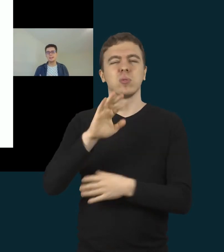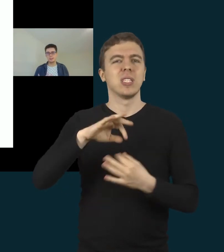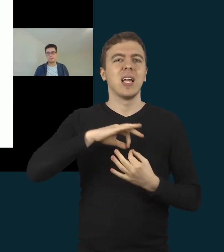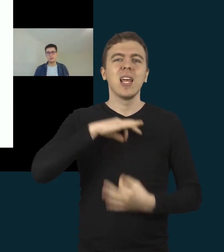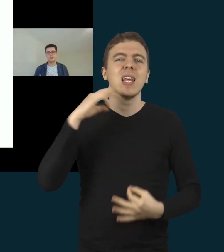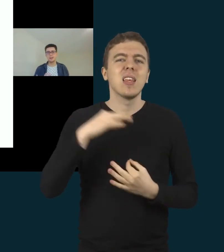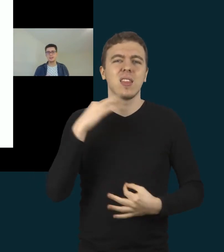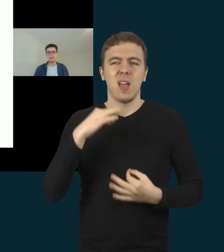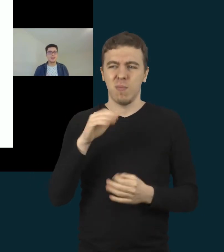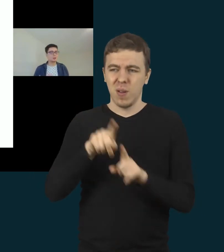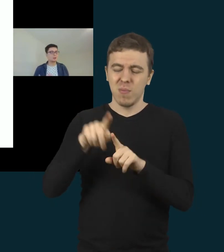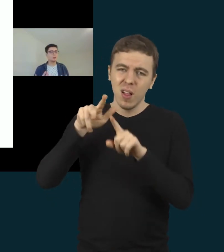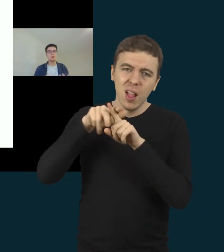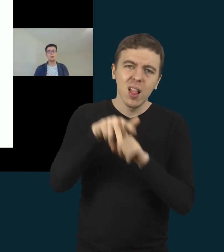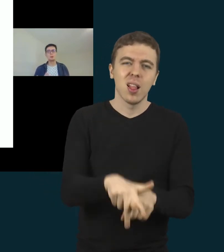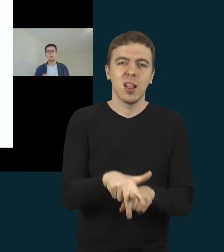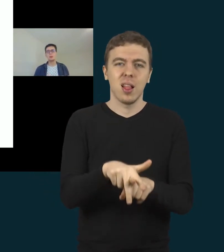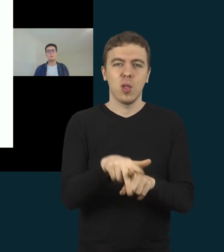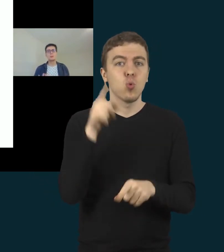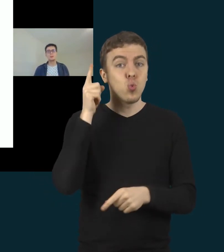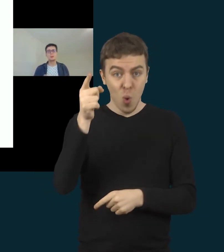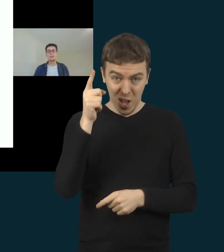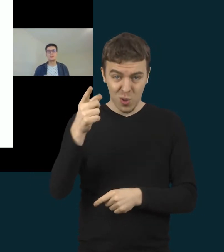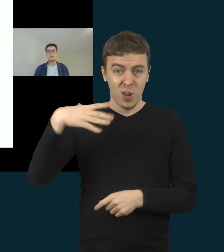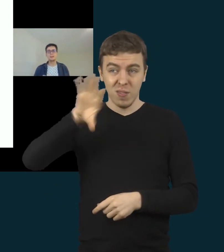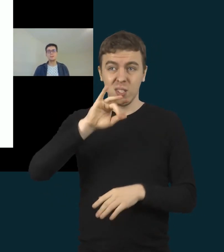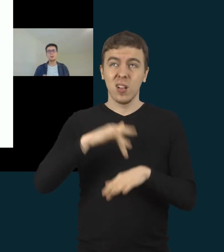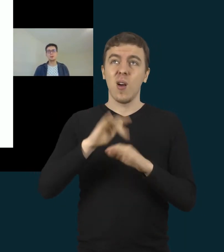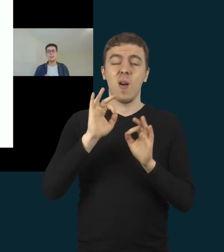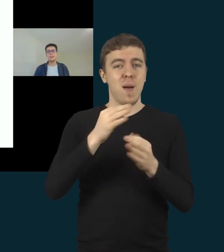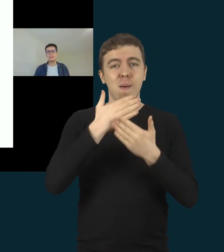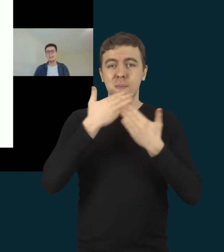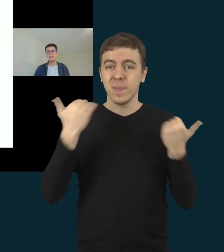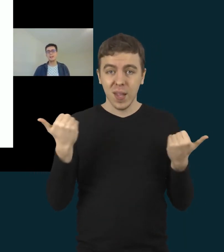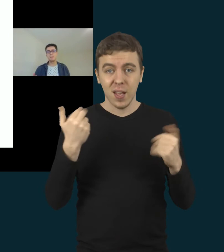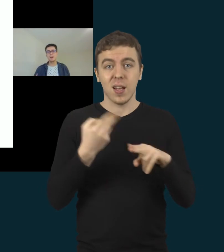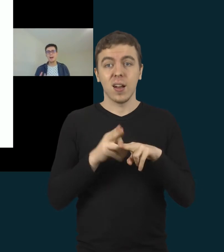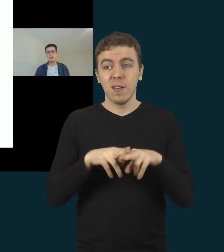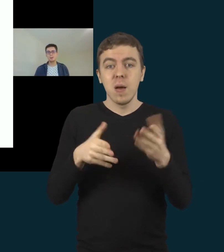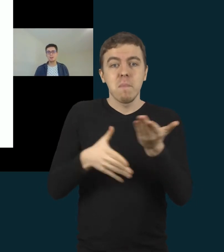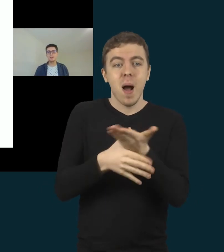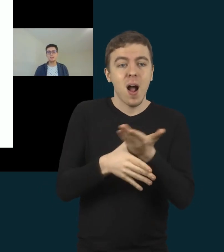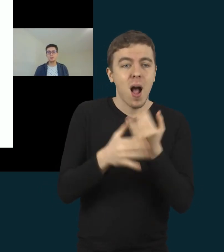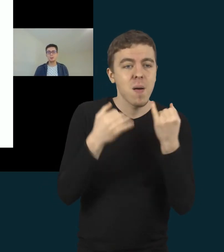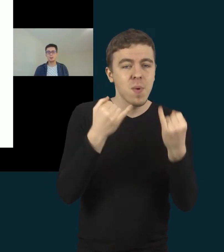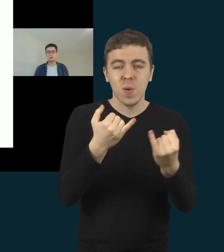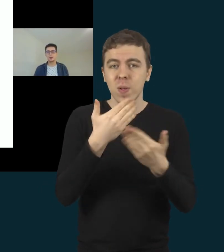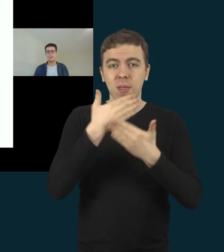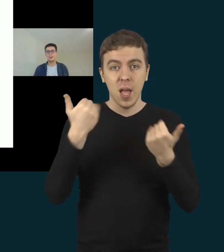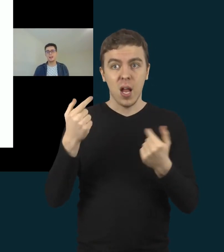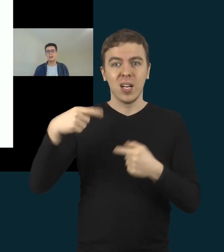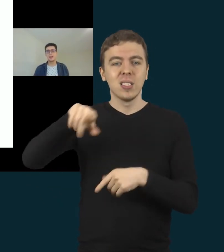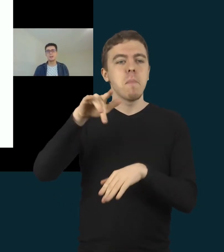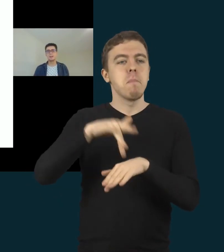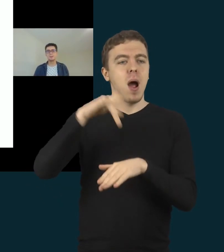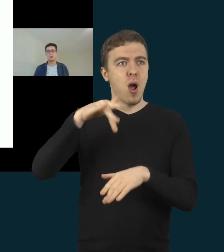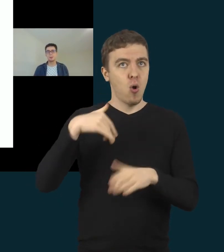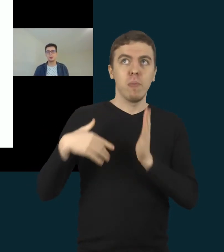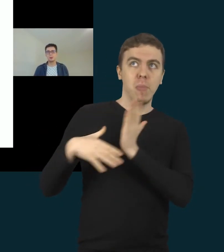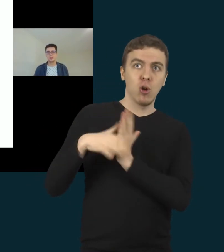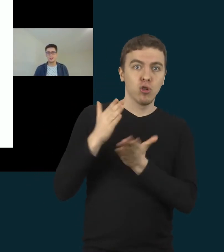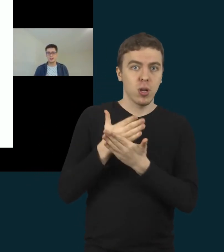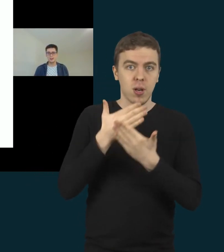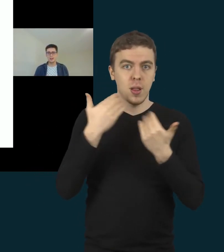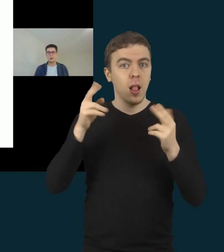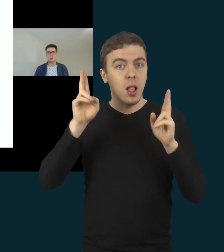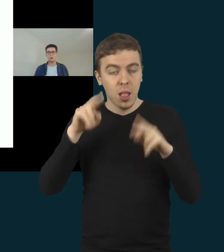įtampą, nes nuo tolių nebūdu labai sudėtinga suteikti kiekvienam pagalbos, kad jis pajustų, jog tai jam yra svarbu, jog